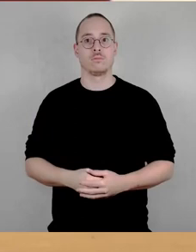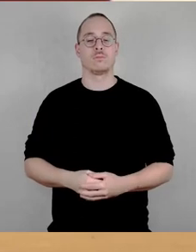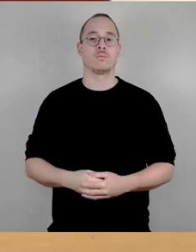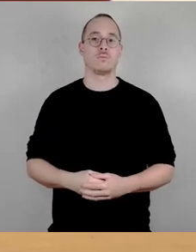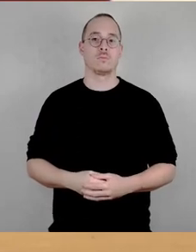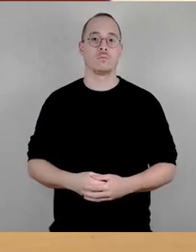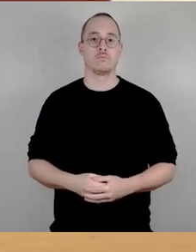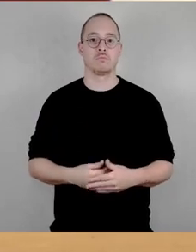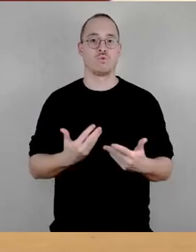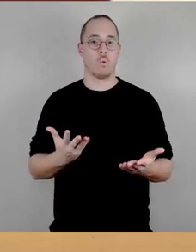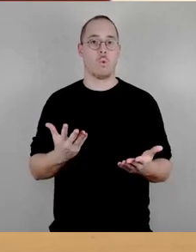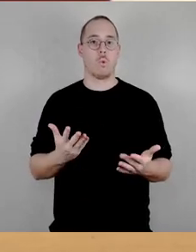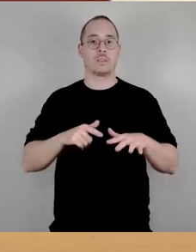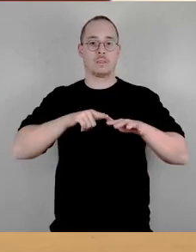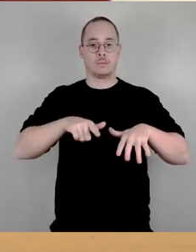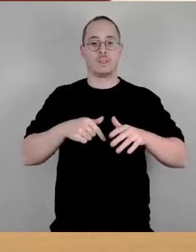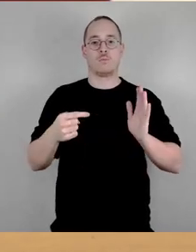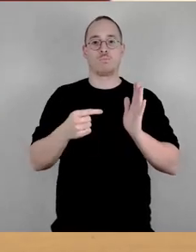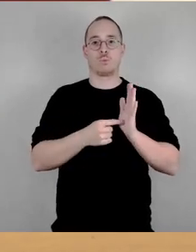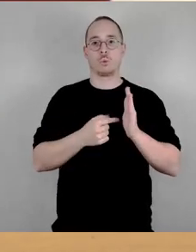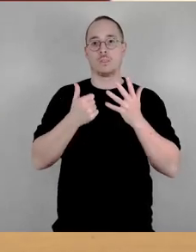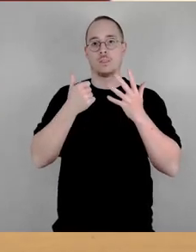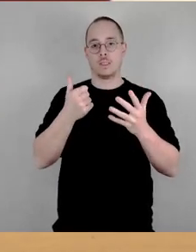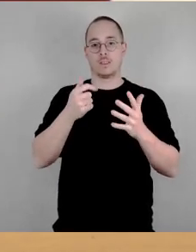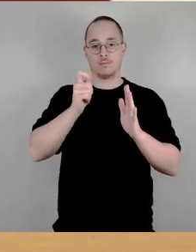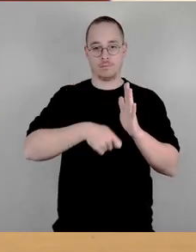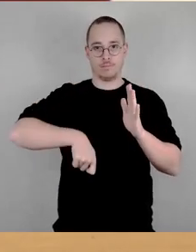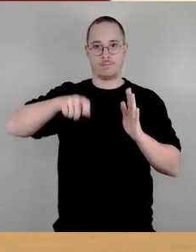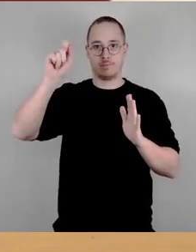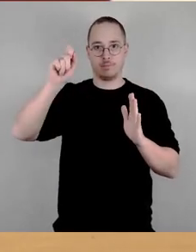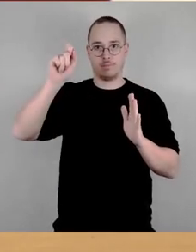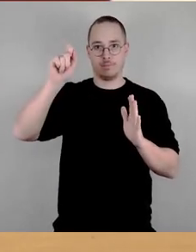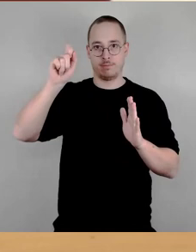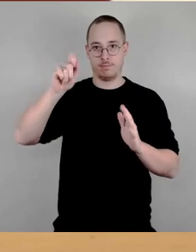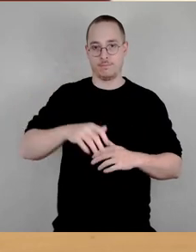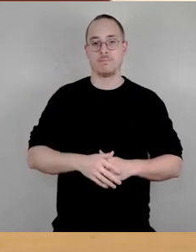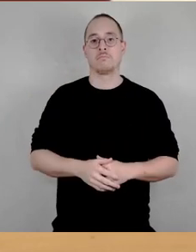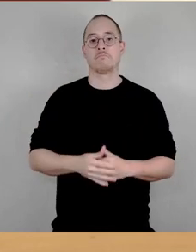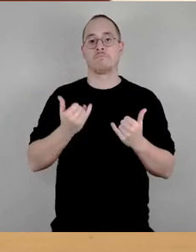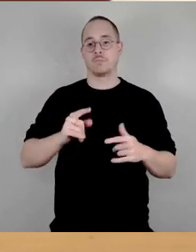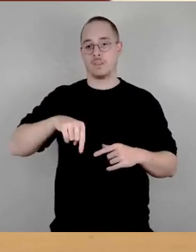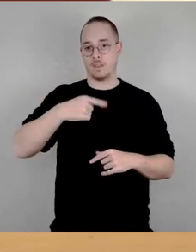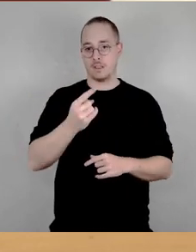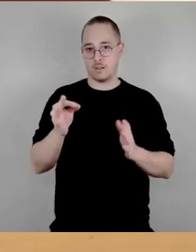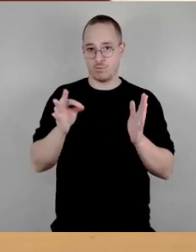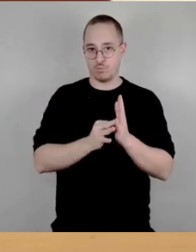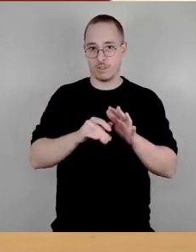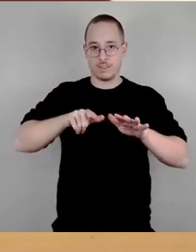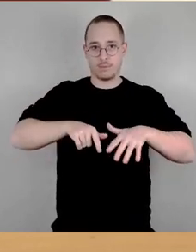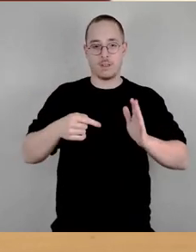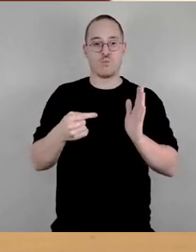wir 17,6 geschafft Und kommen zu 17,7 im Schnellen